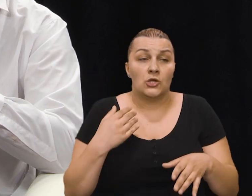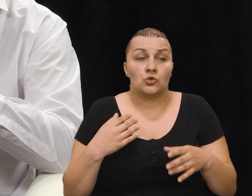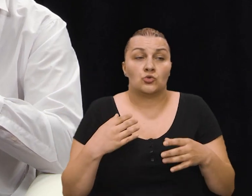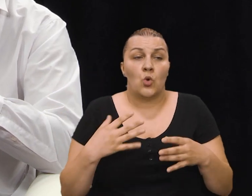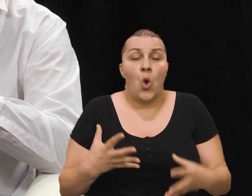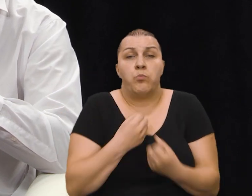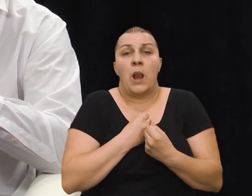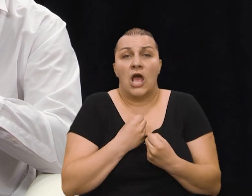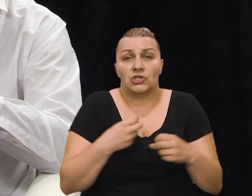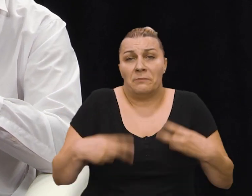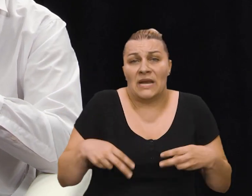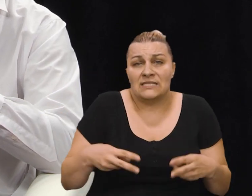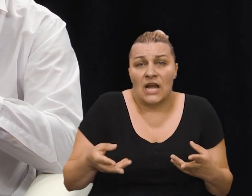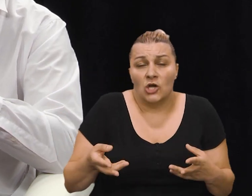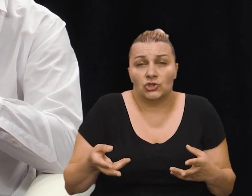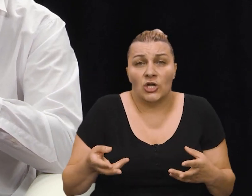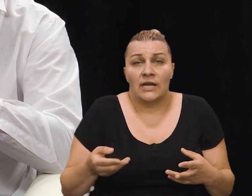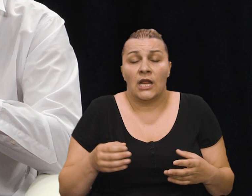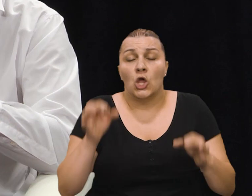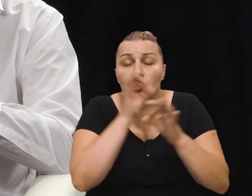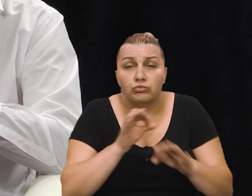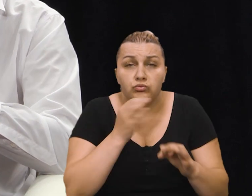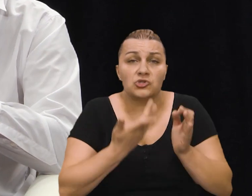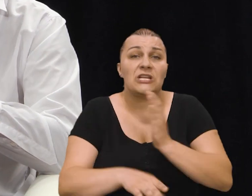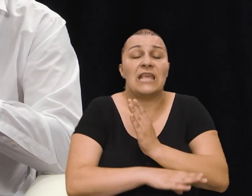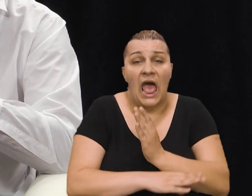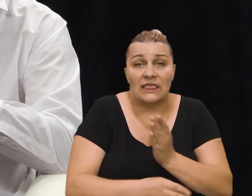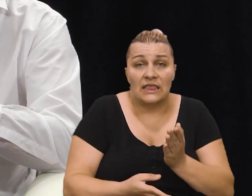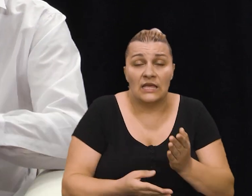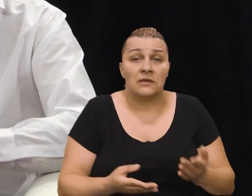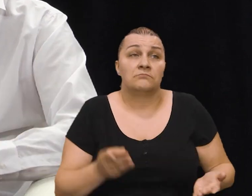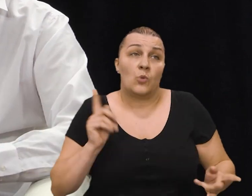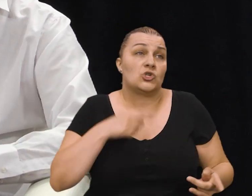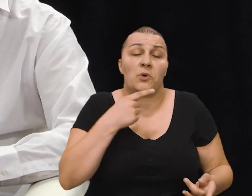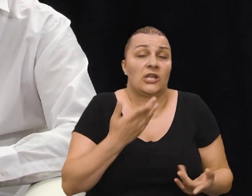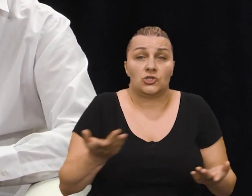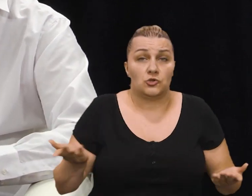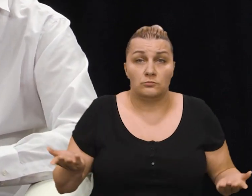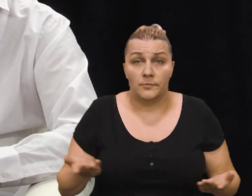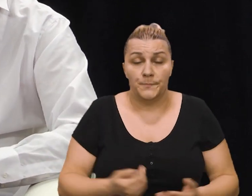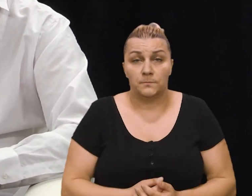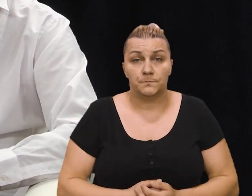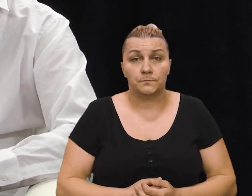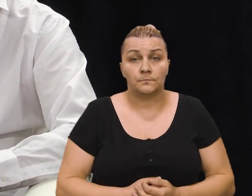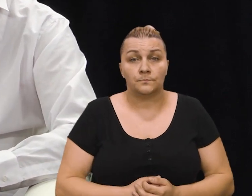uplašenim, prestrašenim, tužnim, jadnim, i nazoveme kao god hoćemo,